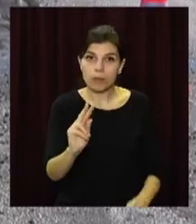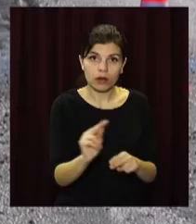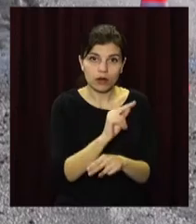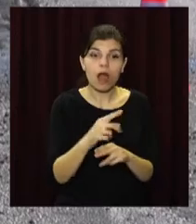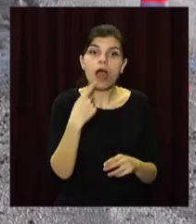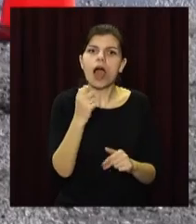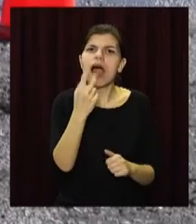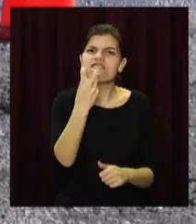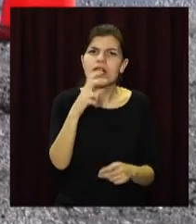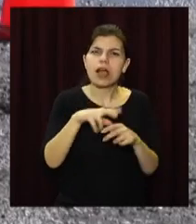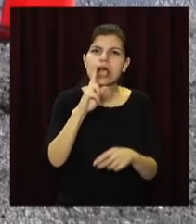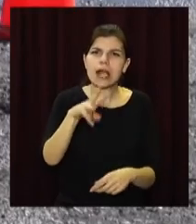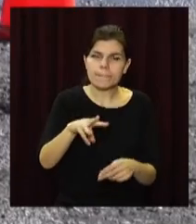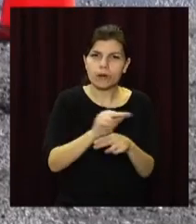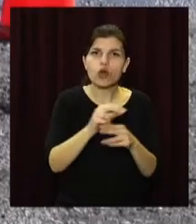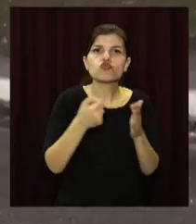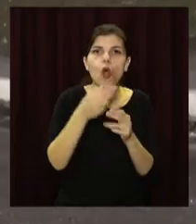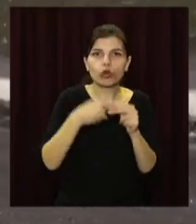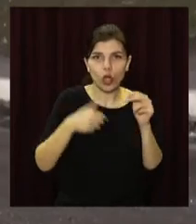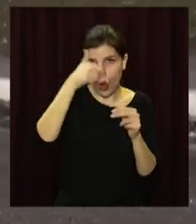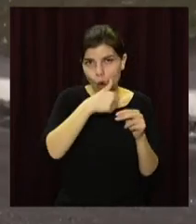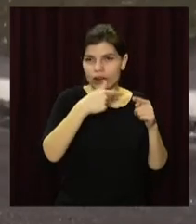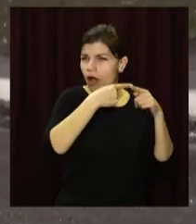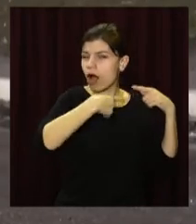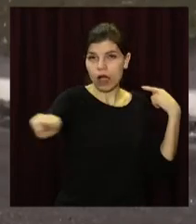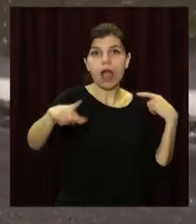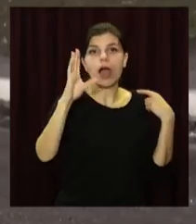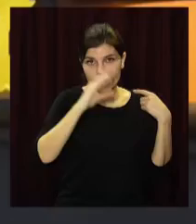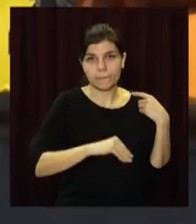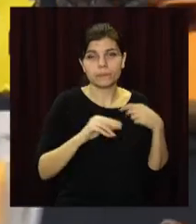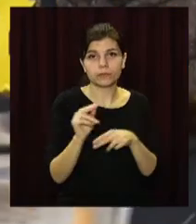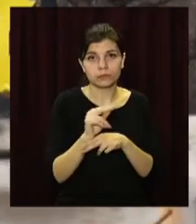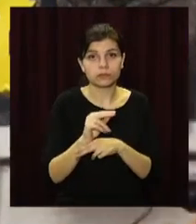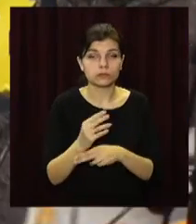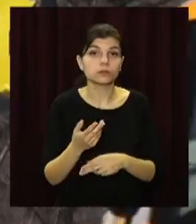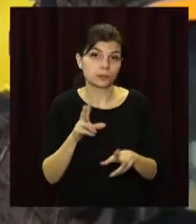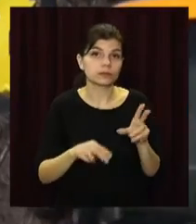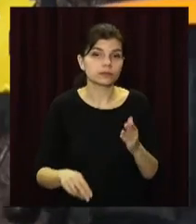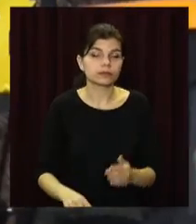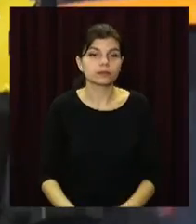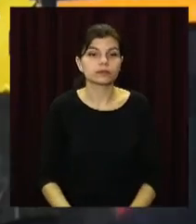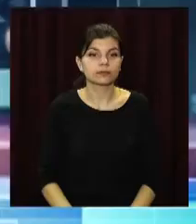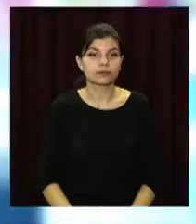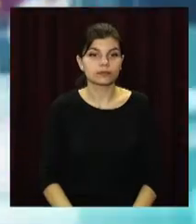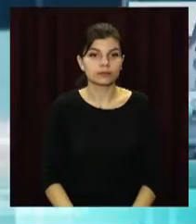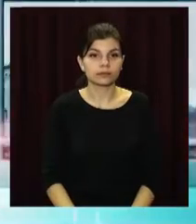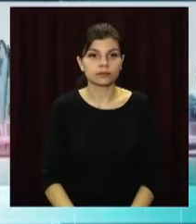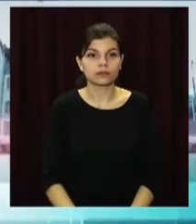-кілометрову трасу планують до кінця року. Дар'я Пшенича, Роман Івашинов, Опен'юз, телеканал «Відкритий».